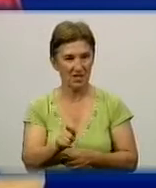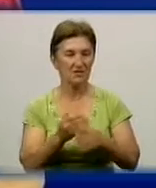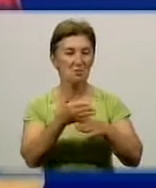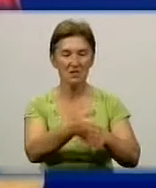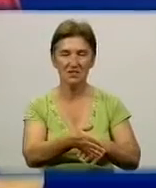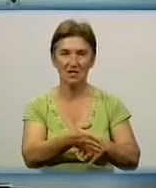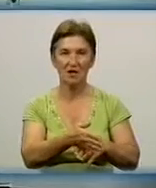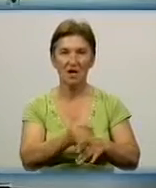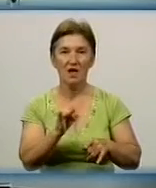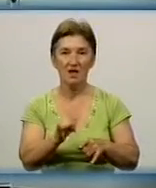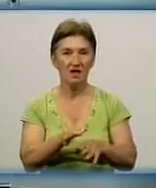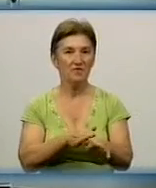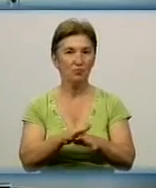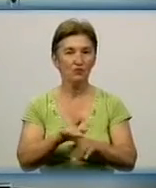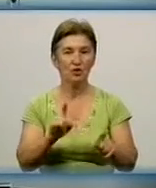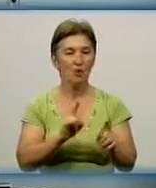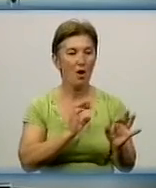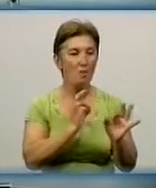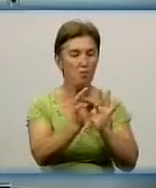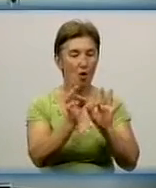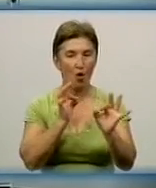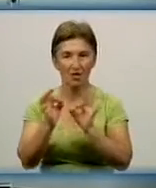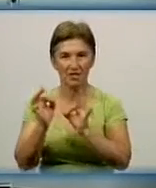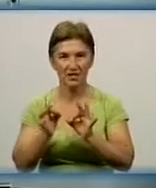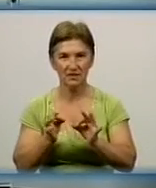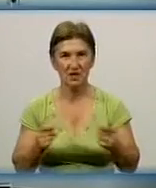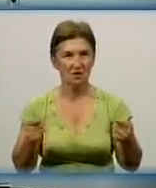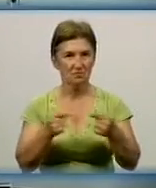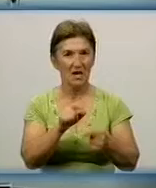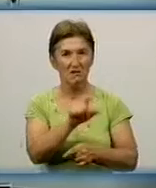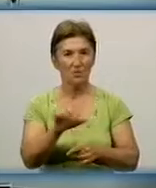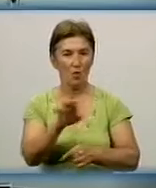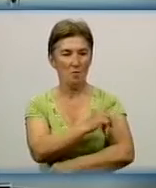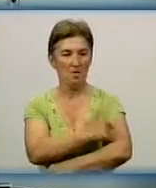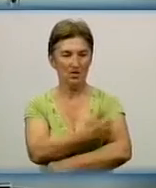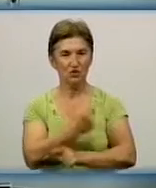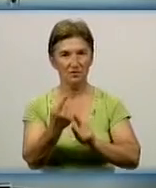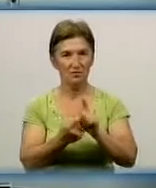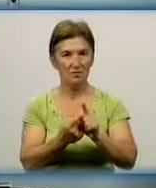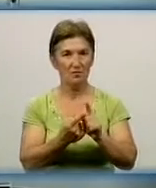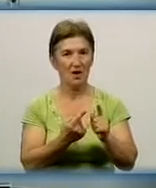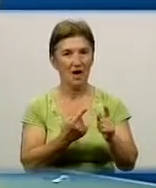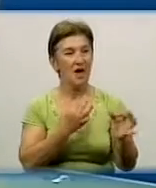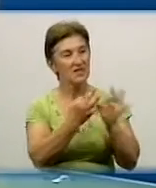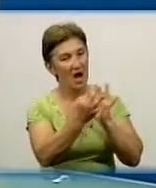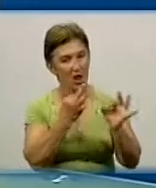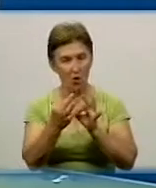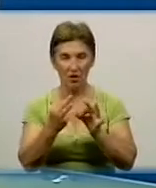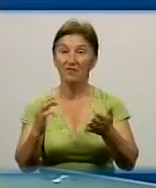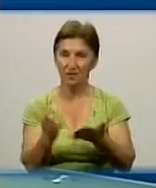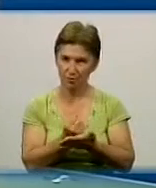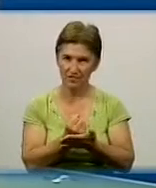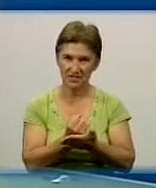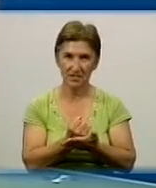того і відбувається, аби поговорити з безпосередньо медпрацівниками про медичну реформу. Такий діалог відбувся сьогодні? Діалог відбувся,